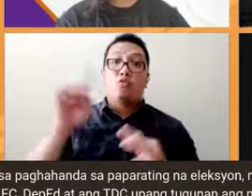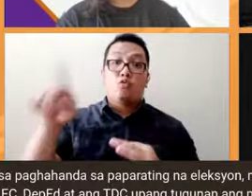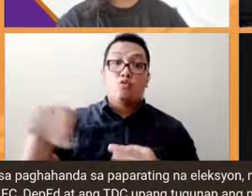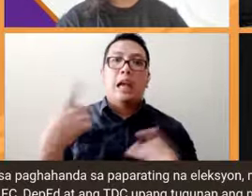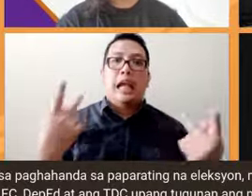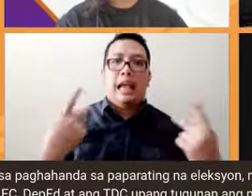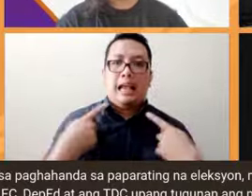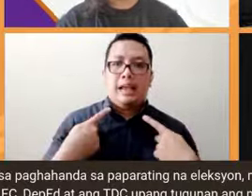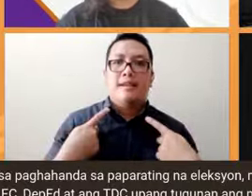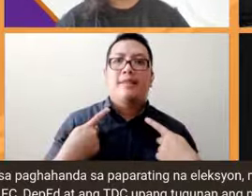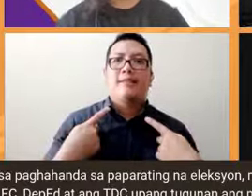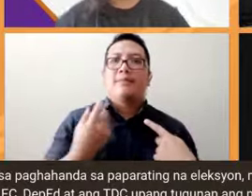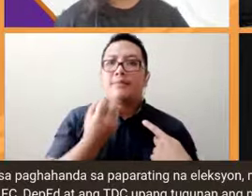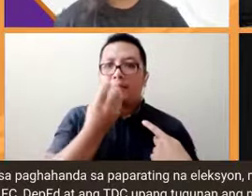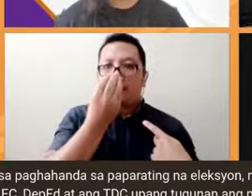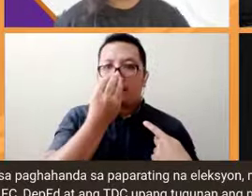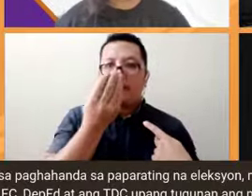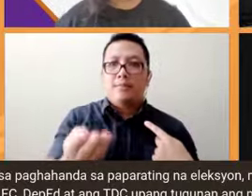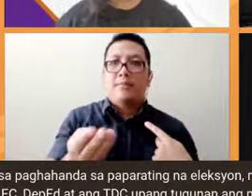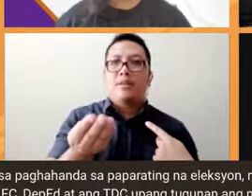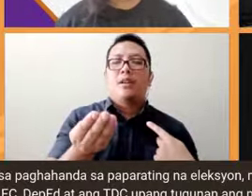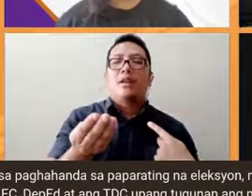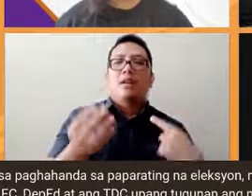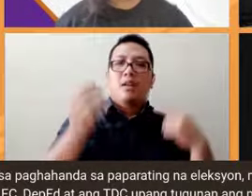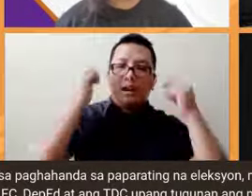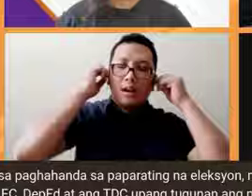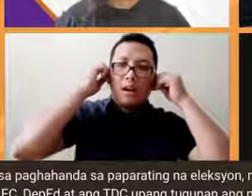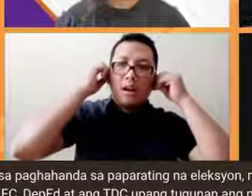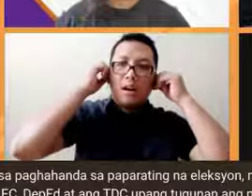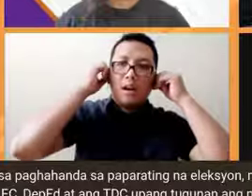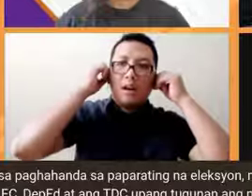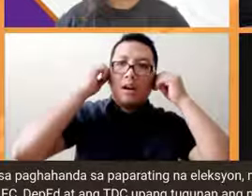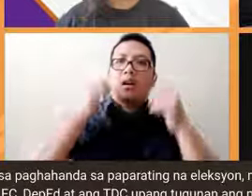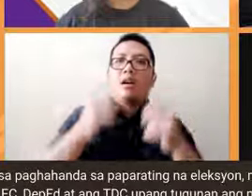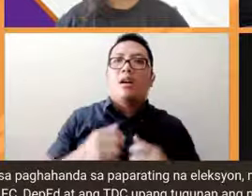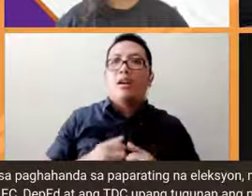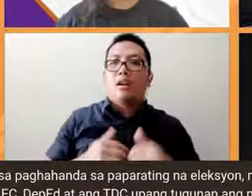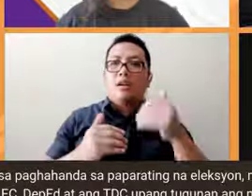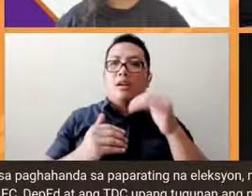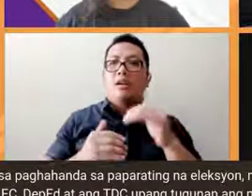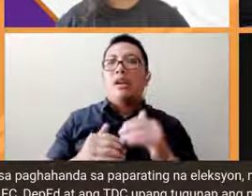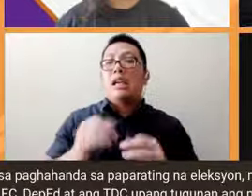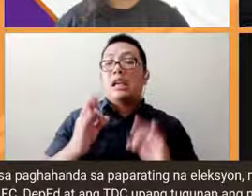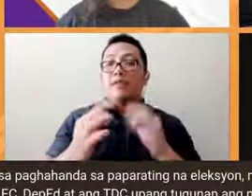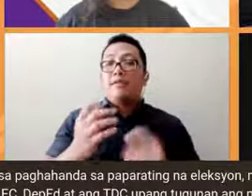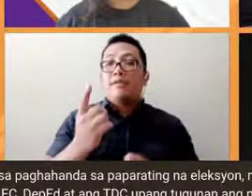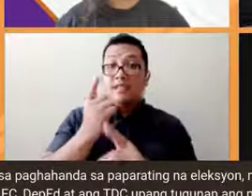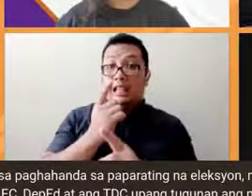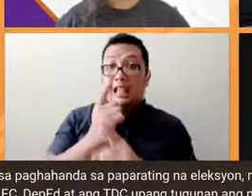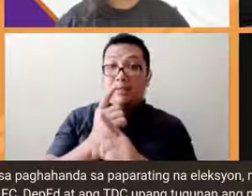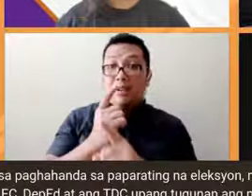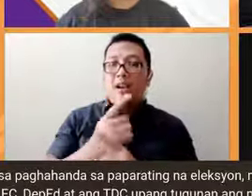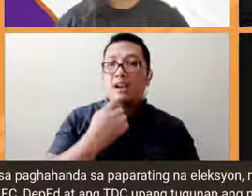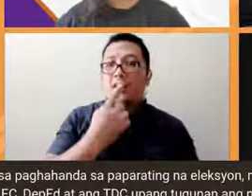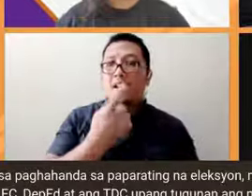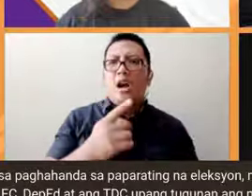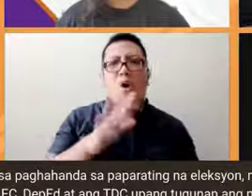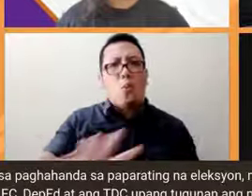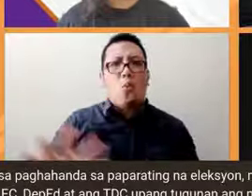iilan lamang finally mistaken please correct me if I'm wrong Miss Brisa parang around 300